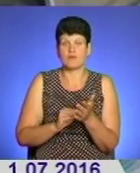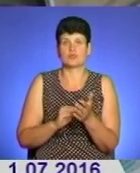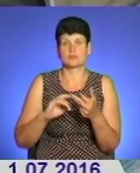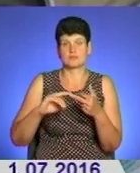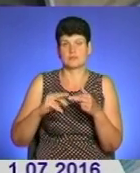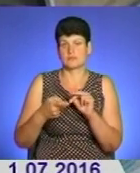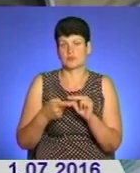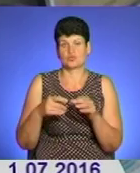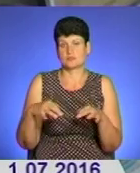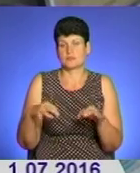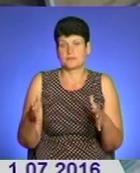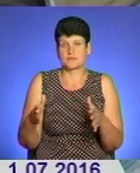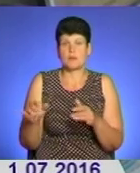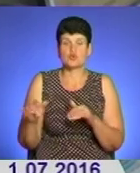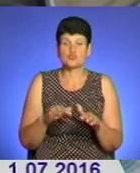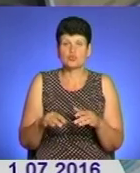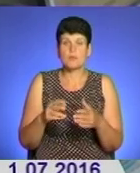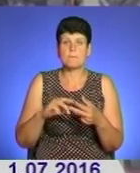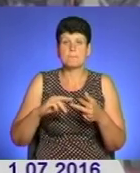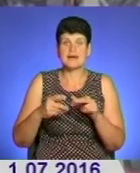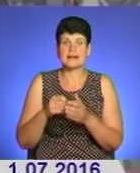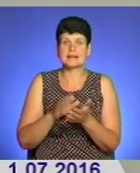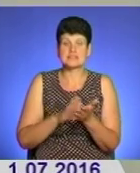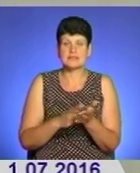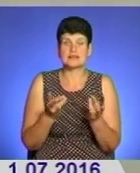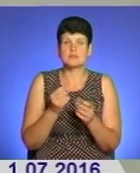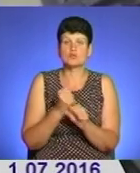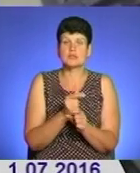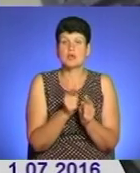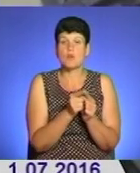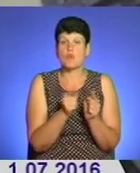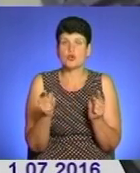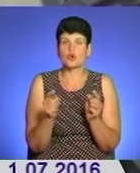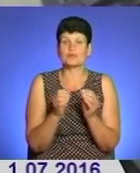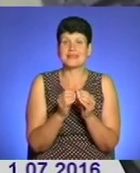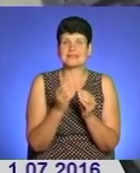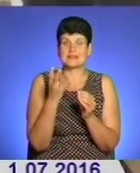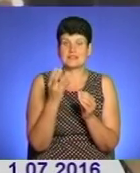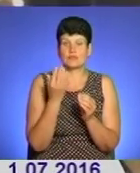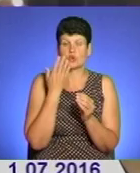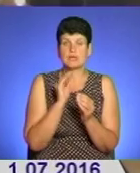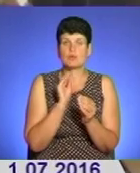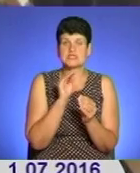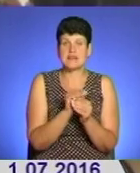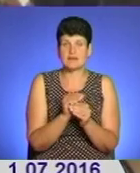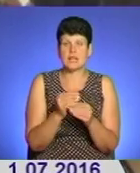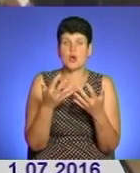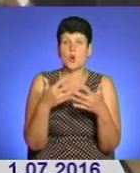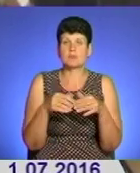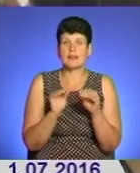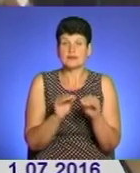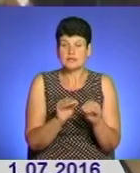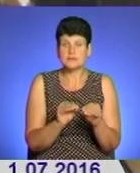засобу. Процедуру перереєстрації необхідно зробити протягом 10 днів з дня встановлення обладнання. Власникам переобладнаних